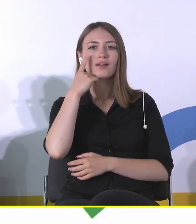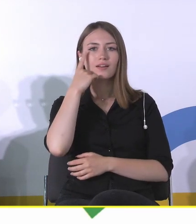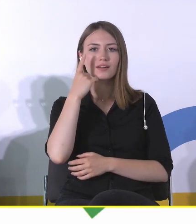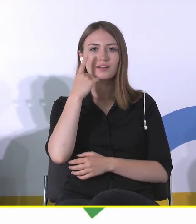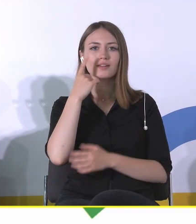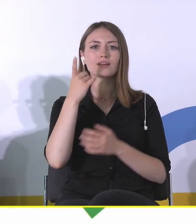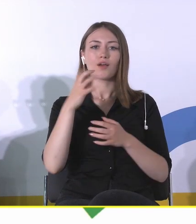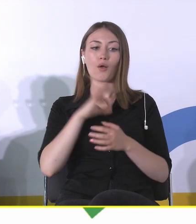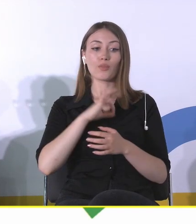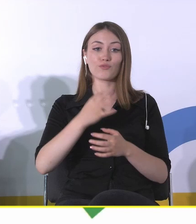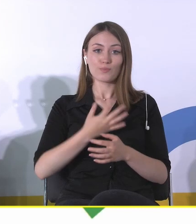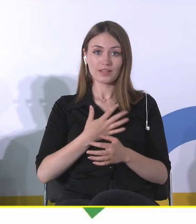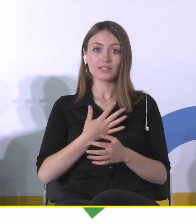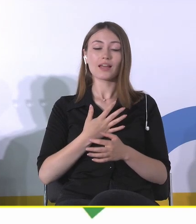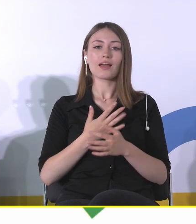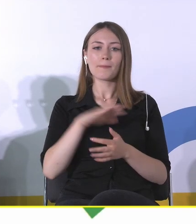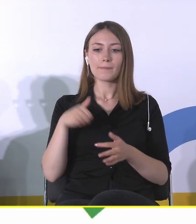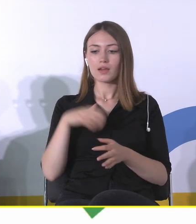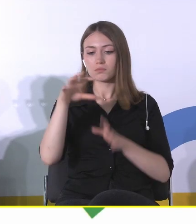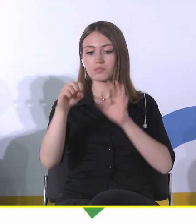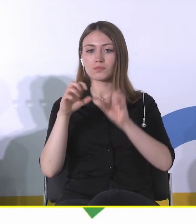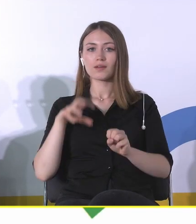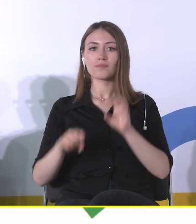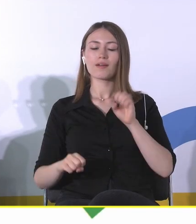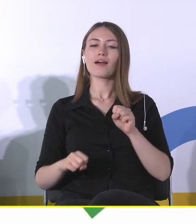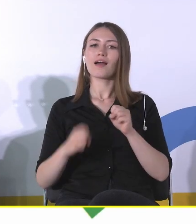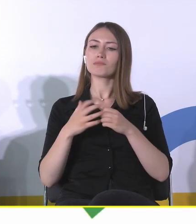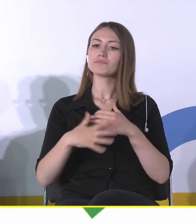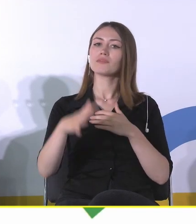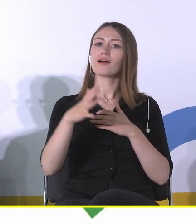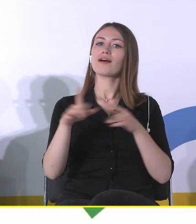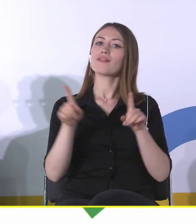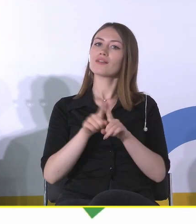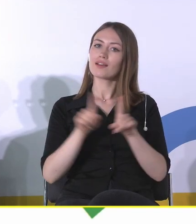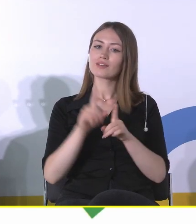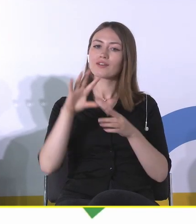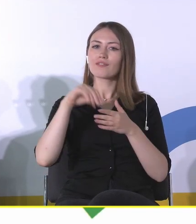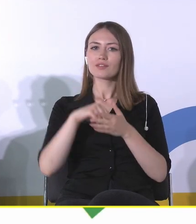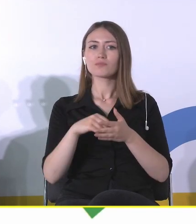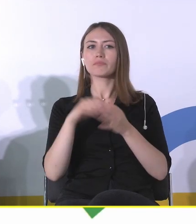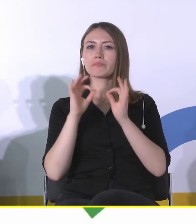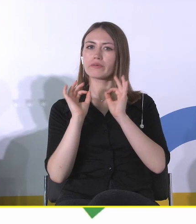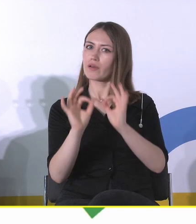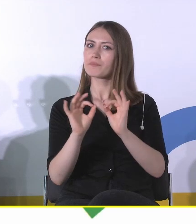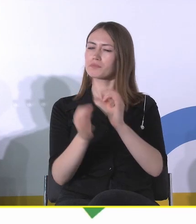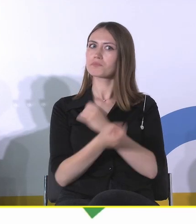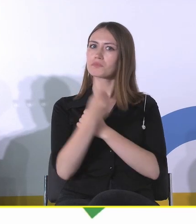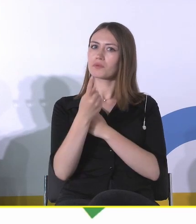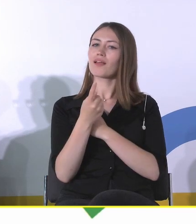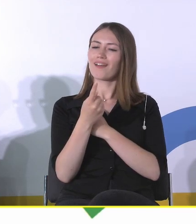osobistych, no zaczynamy dostrzegać jednak potencjał, potem dodatkowo jeszcze potencjał artystyczny, bo to był ciekawy, bardzo fajny projekt poza wszystkim. Więc jakby tego